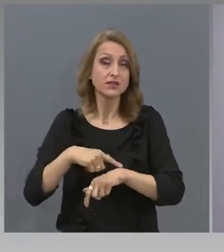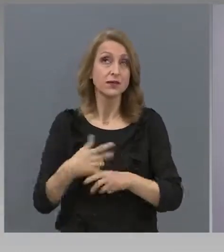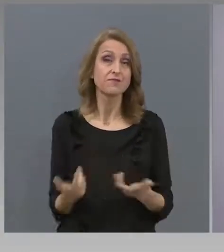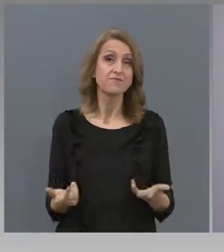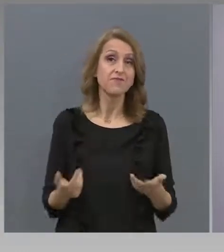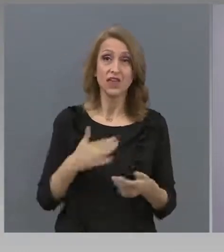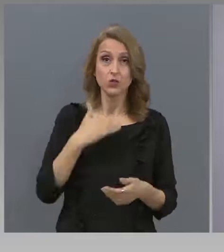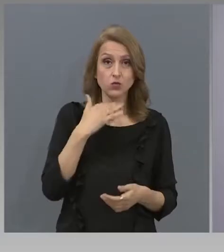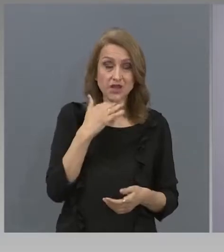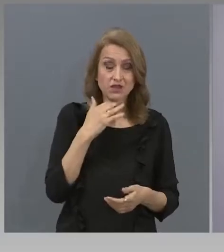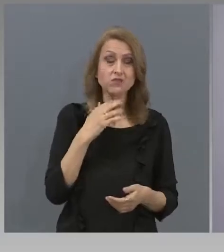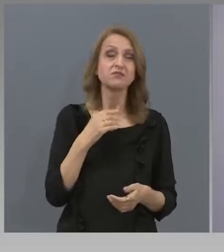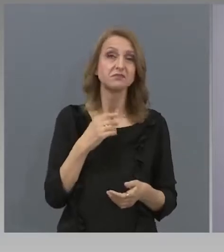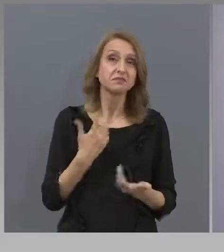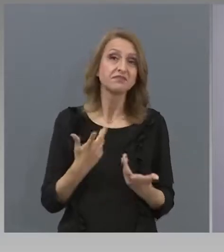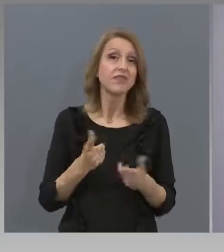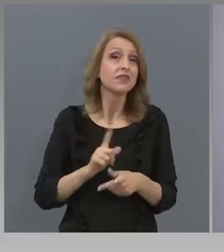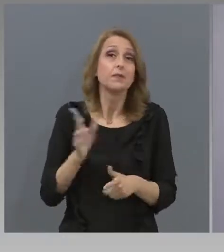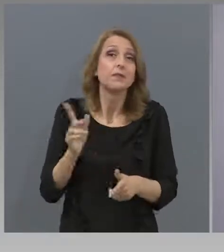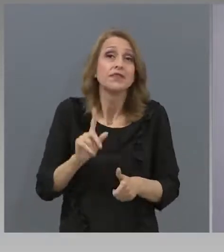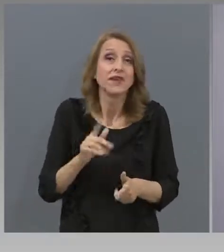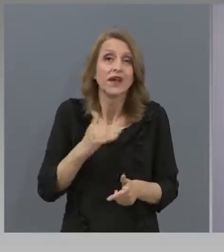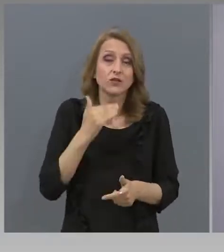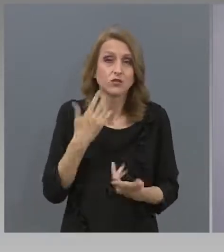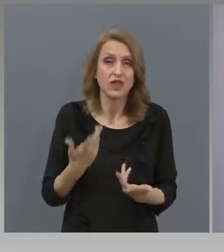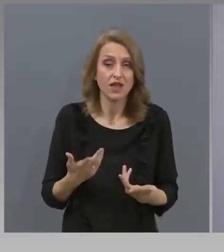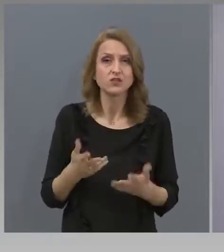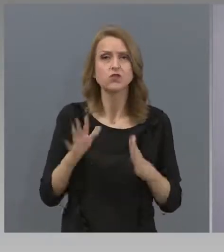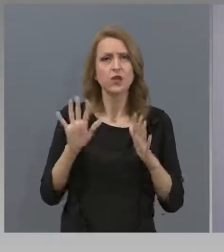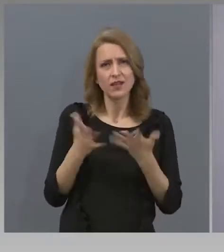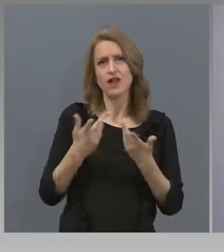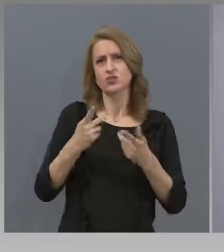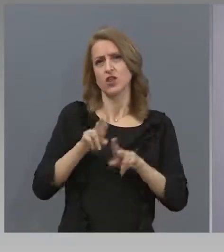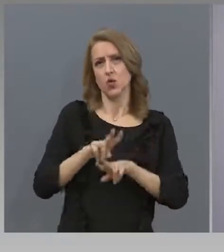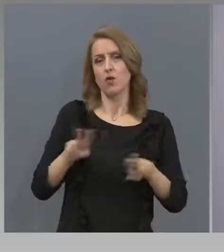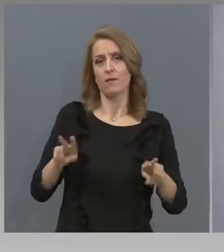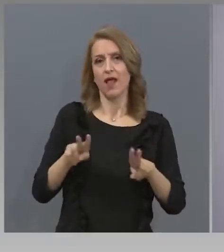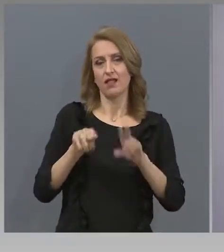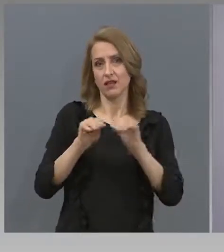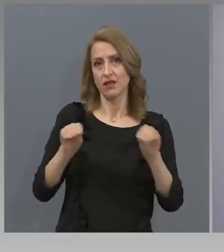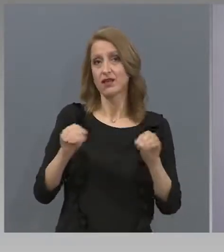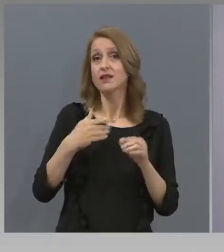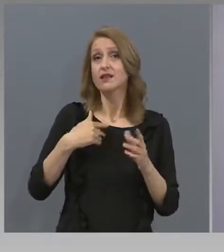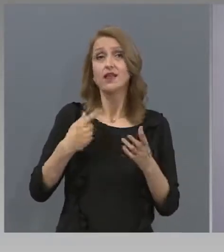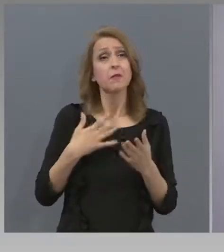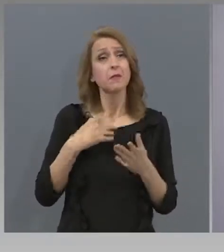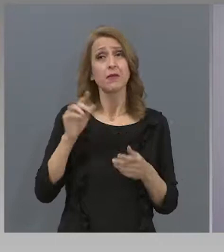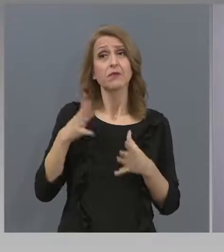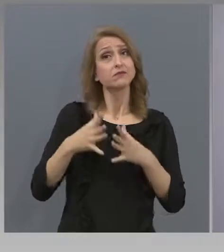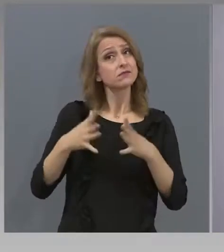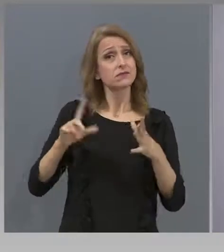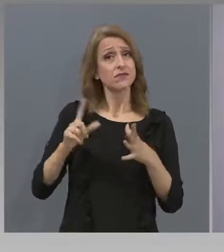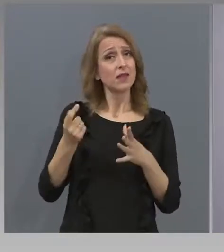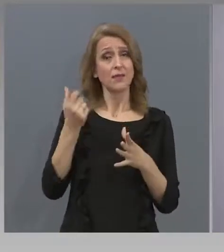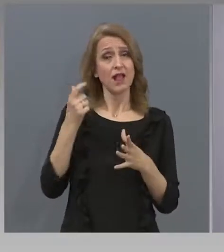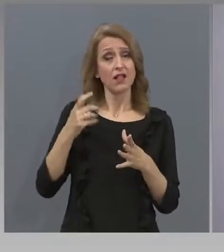достатъчно и при нормална ситуация. Ежегодно ние имаме немалък броя ученици,